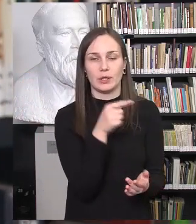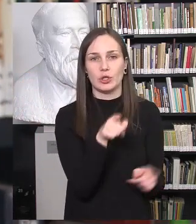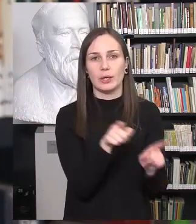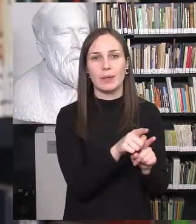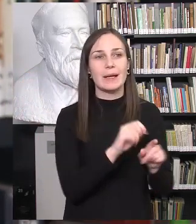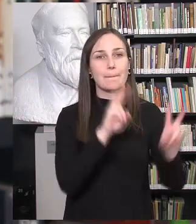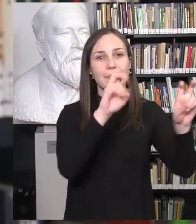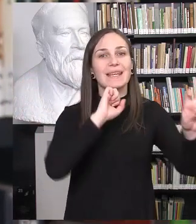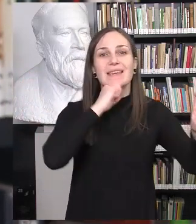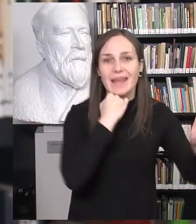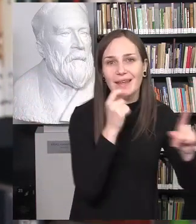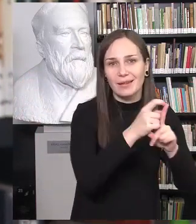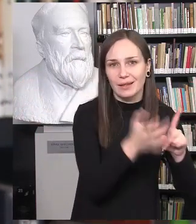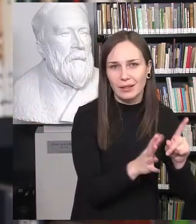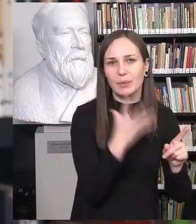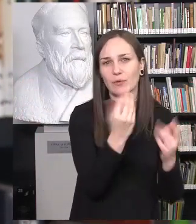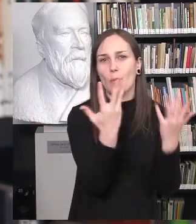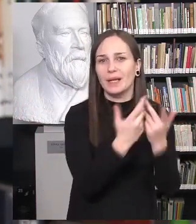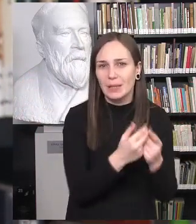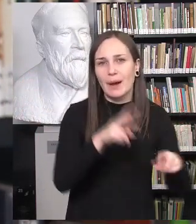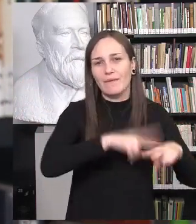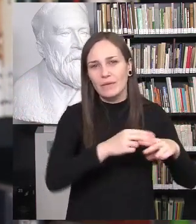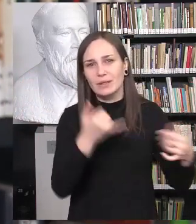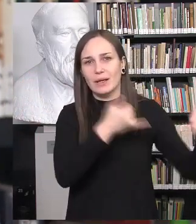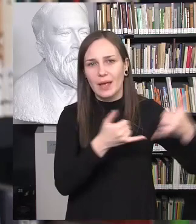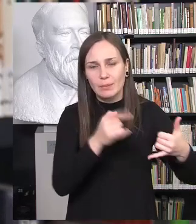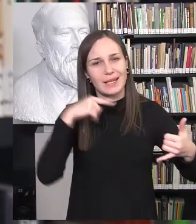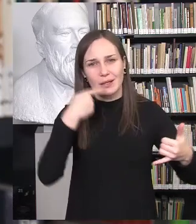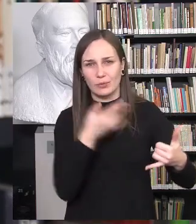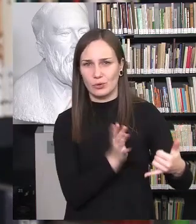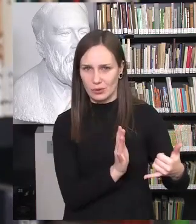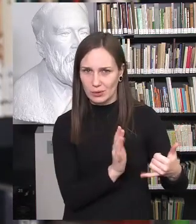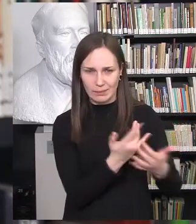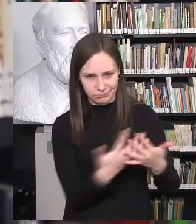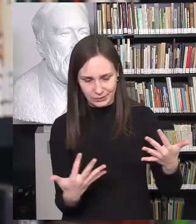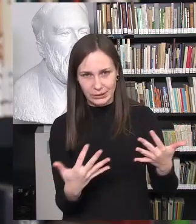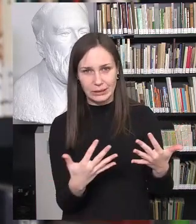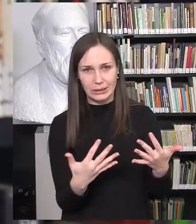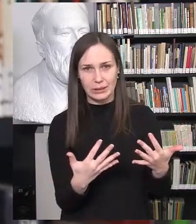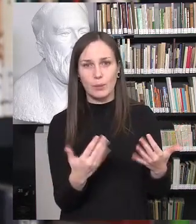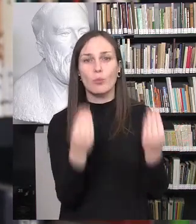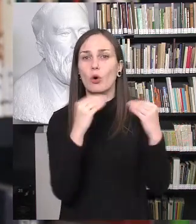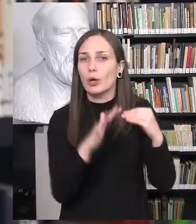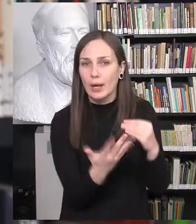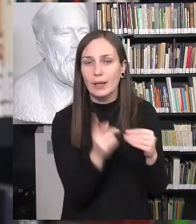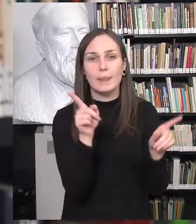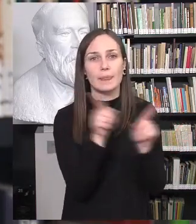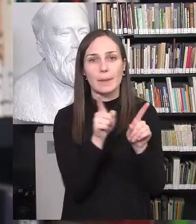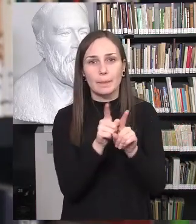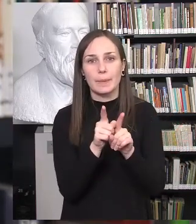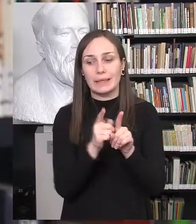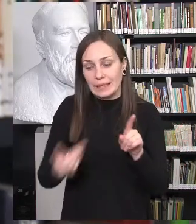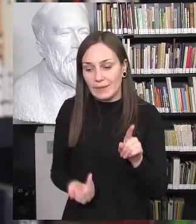kietieji dalykai, bet aš sakyčiau, tai nėra tik matematika, fizika, chemija ar kalbos. Ir visi kiti mūsų mokomėjai dalykai, bet ir